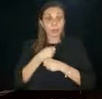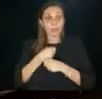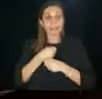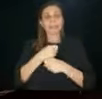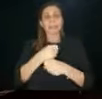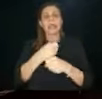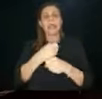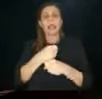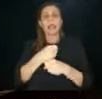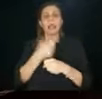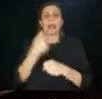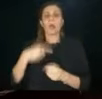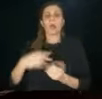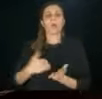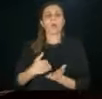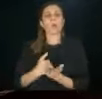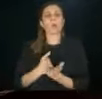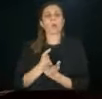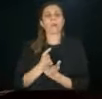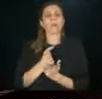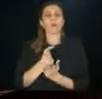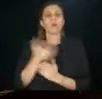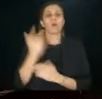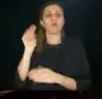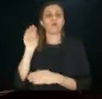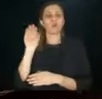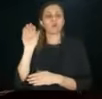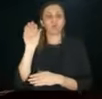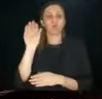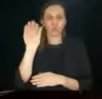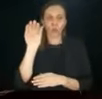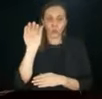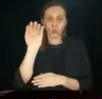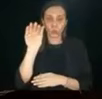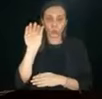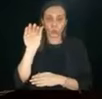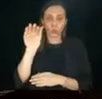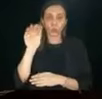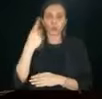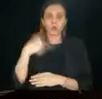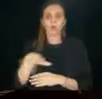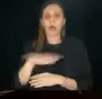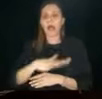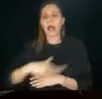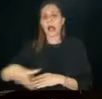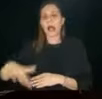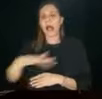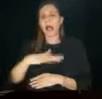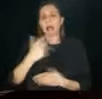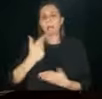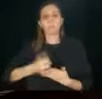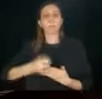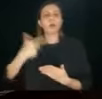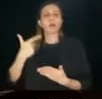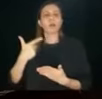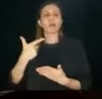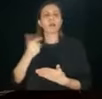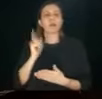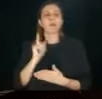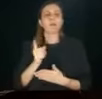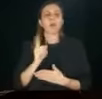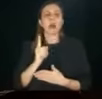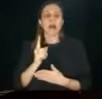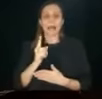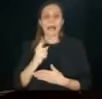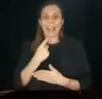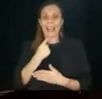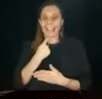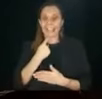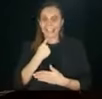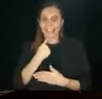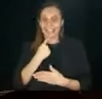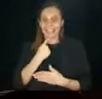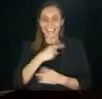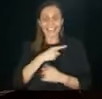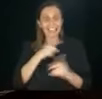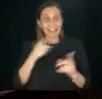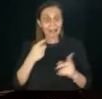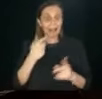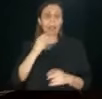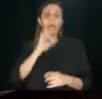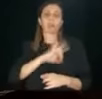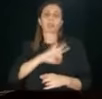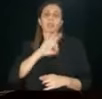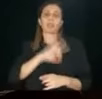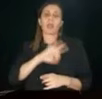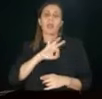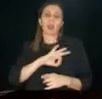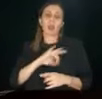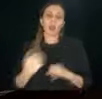un percorso di futuro, di un'area strategica a chi persegue legittimamente